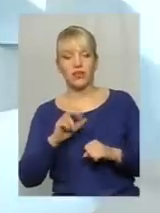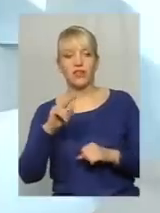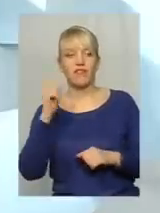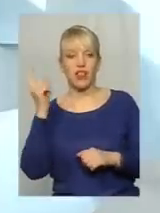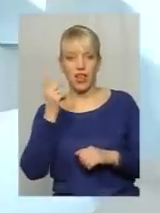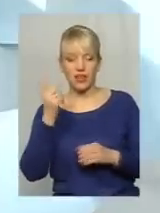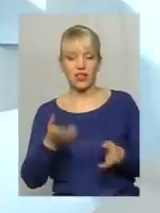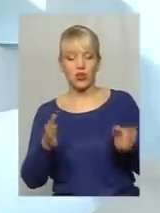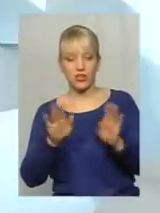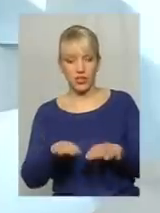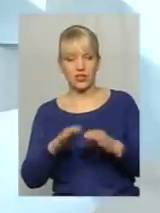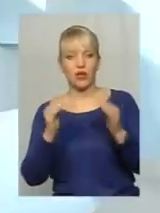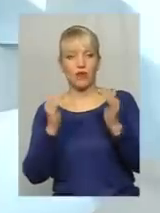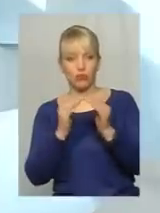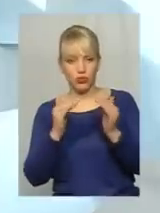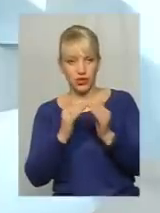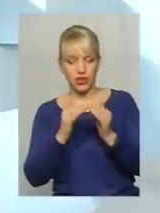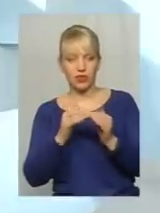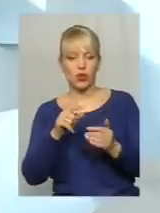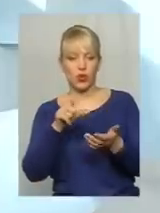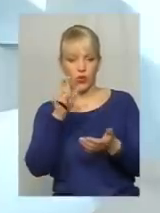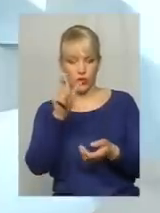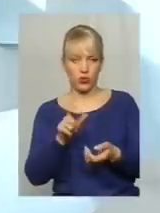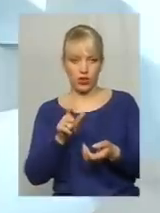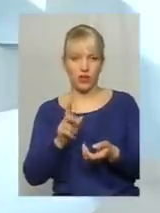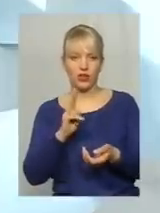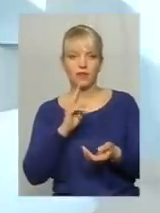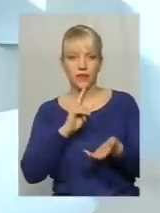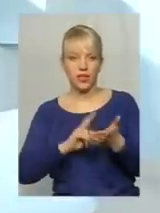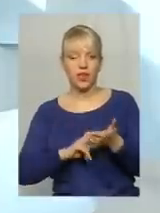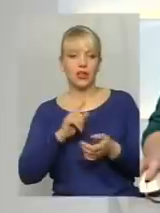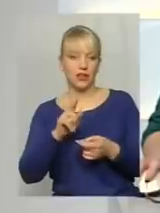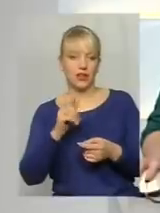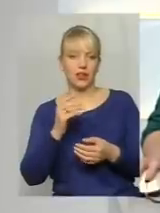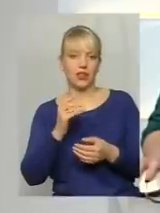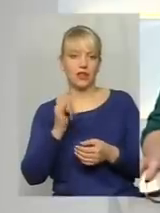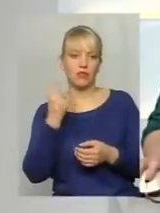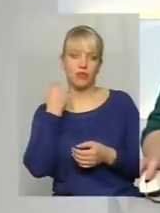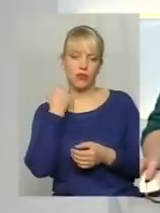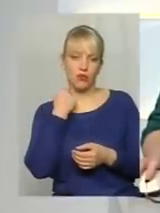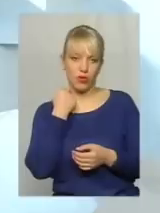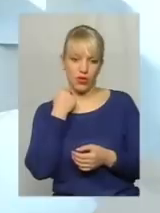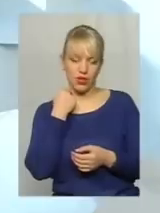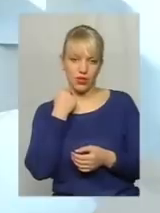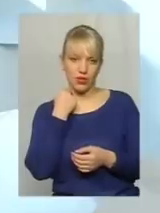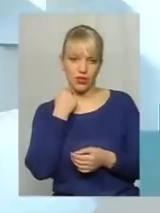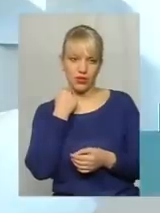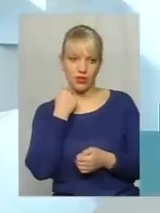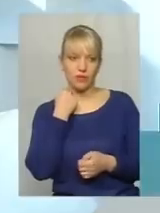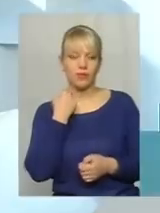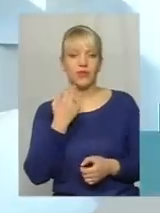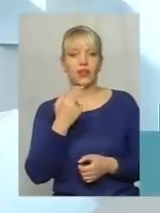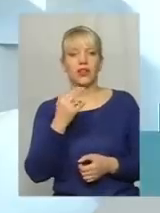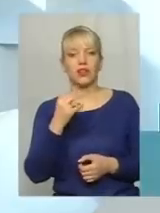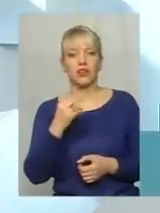змінюються. Власником є мешканець будинку, він є власником квартири. Але я просто, щоб ще раз наголосити,